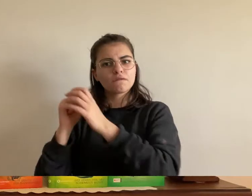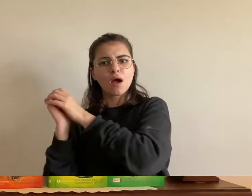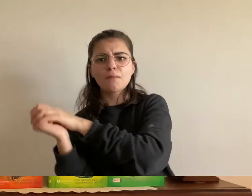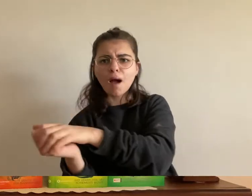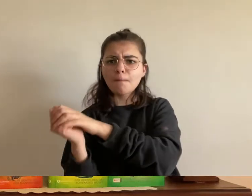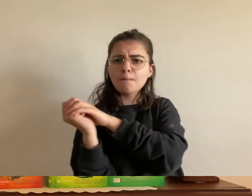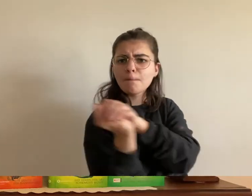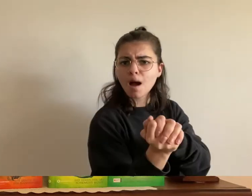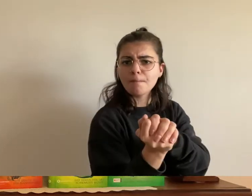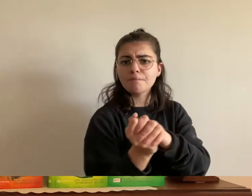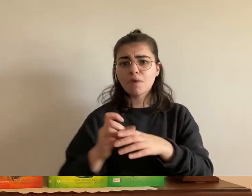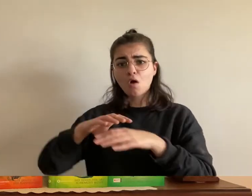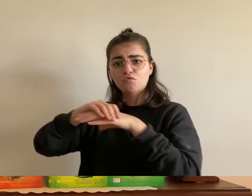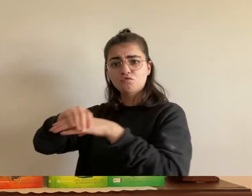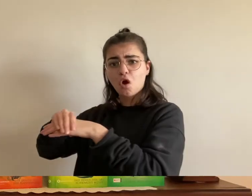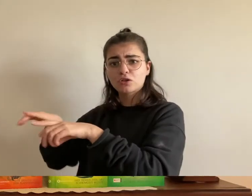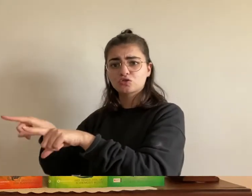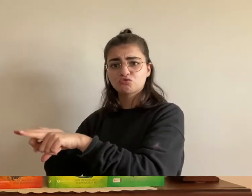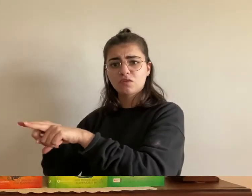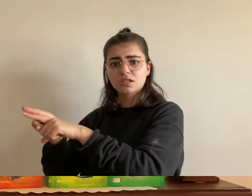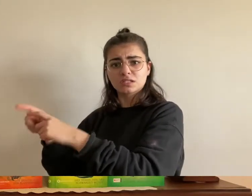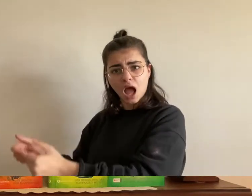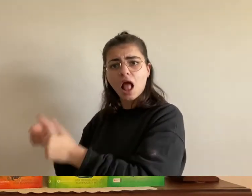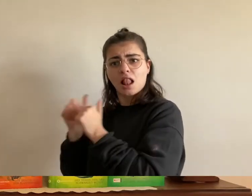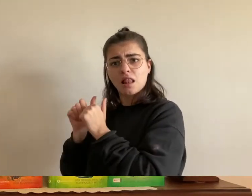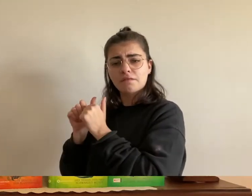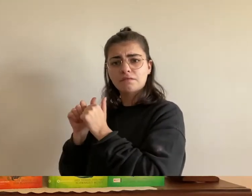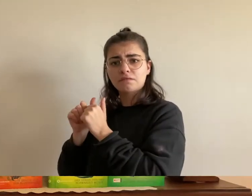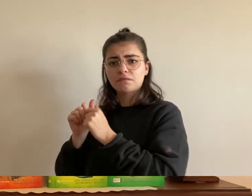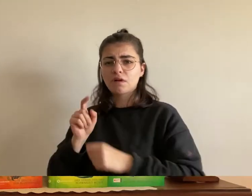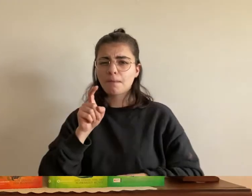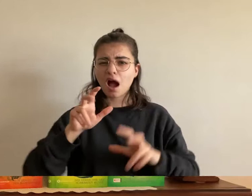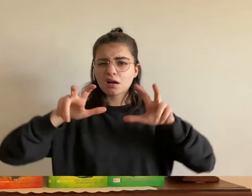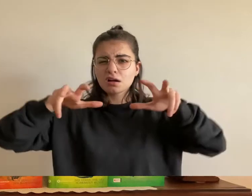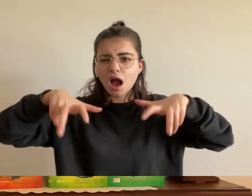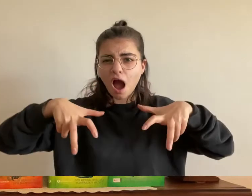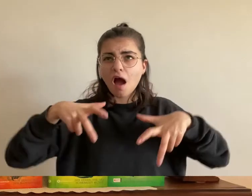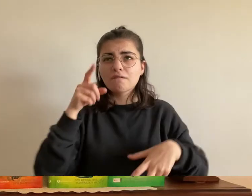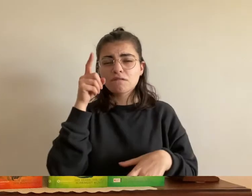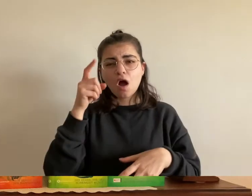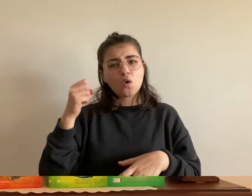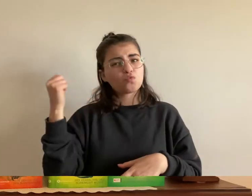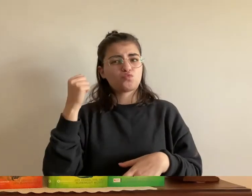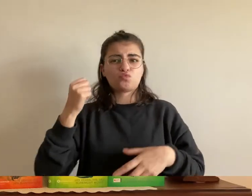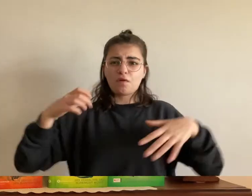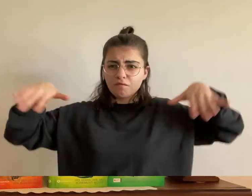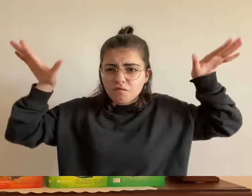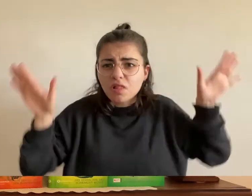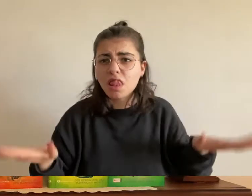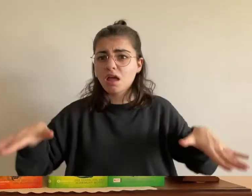aber das riesige vogelwesen war ein sehr starker gegner und es hatte den vorteil dass er fliegen konnte